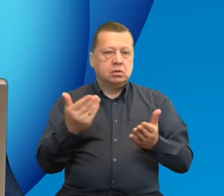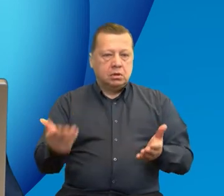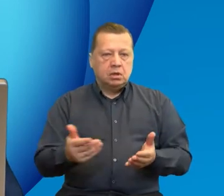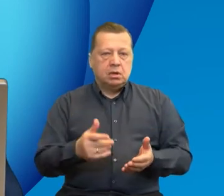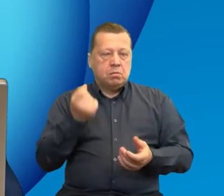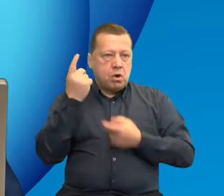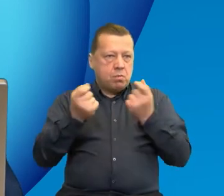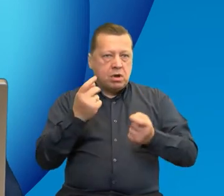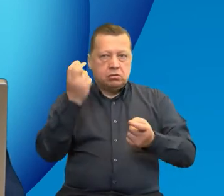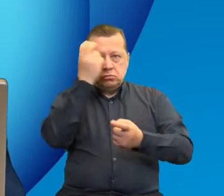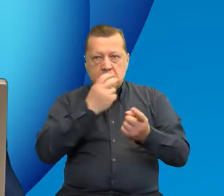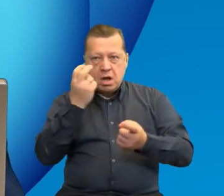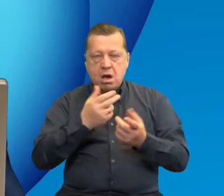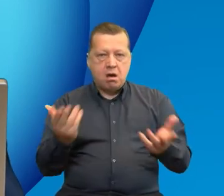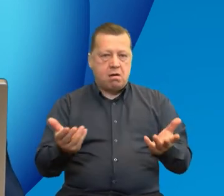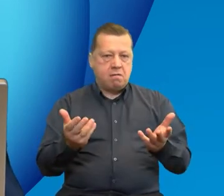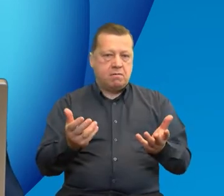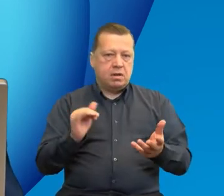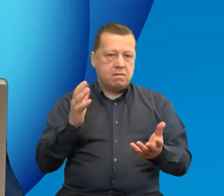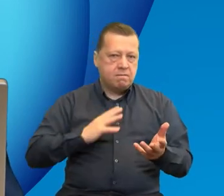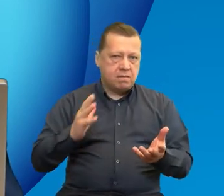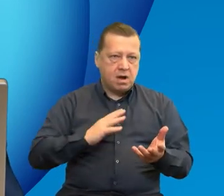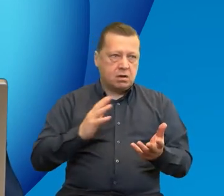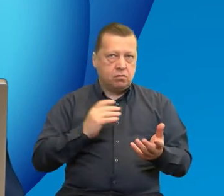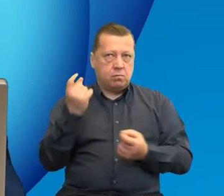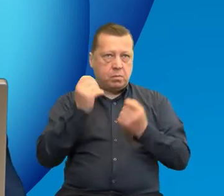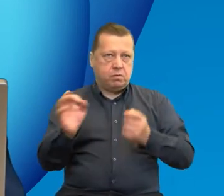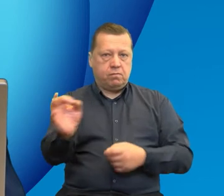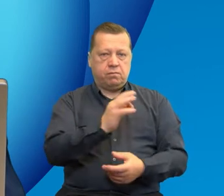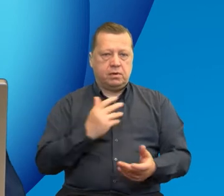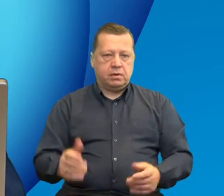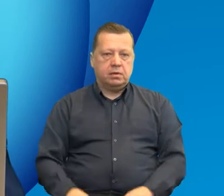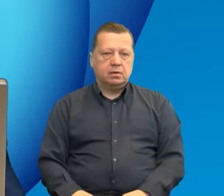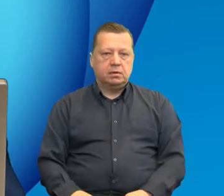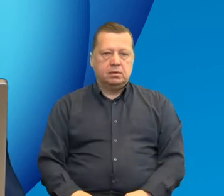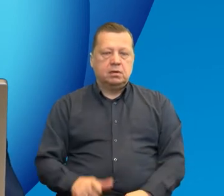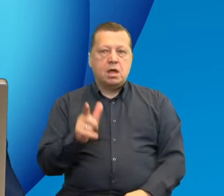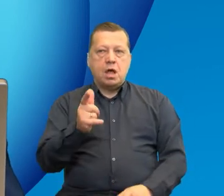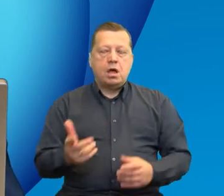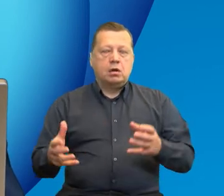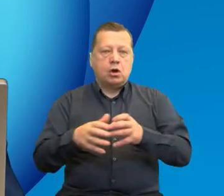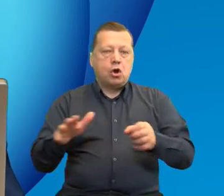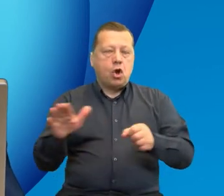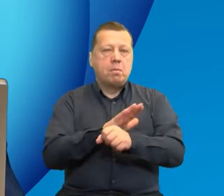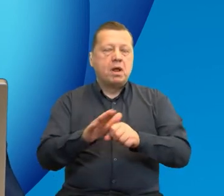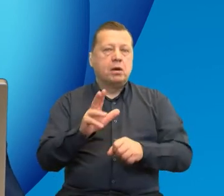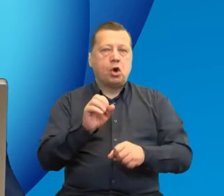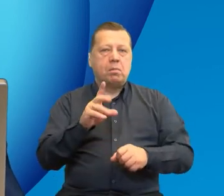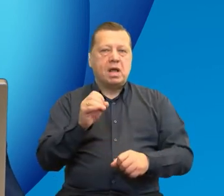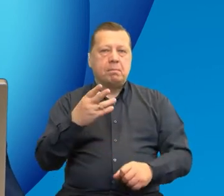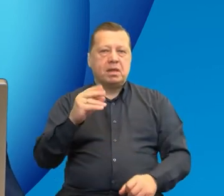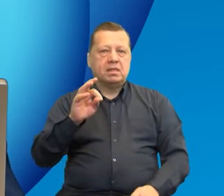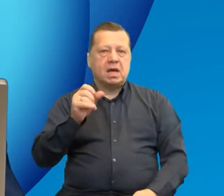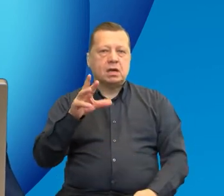pomysłowe i ciekawe i wartościowe inicjatywy. Komplementarność, czyli proszę Państwa,